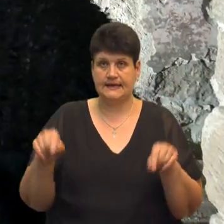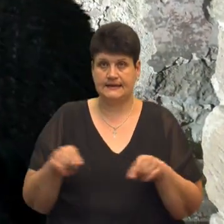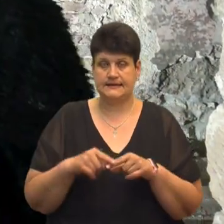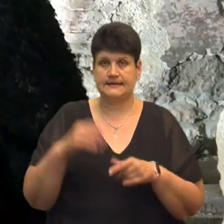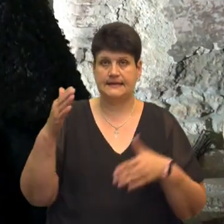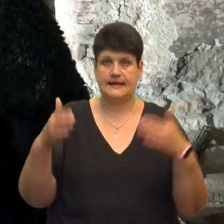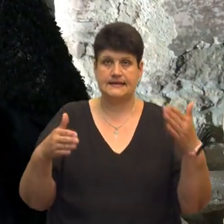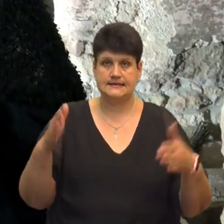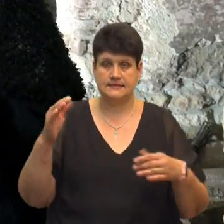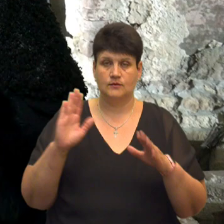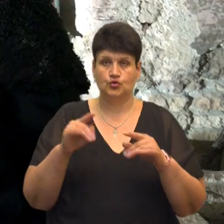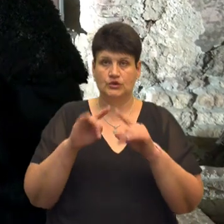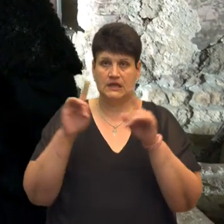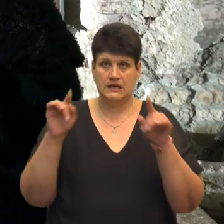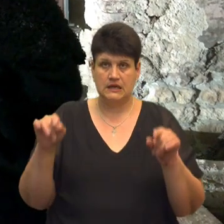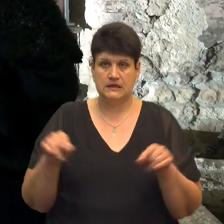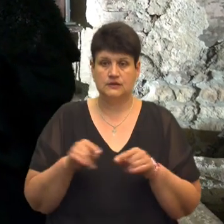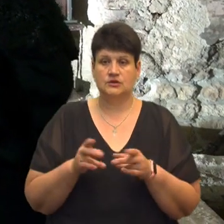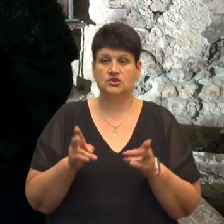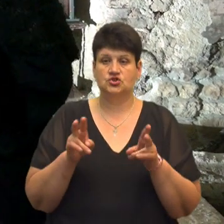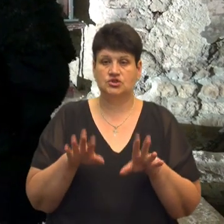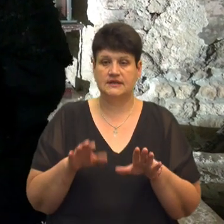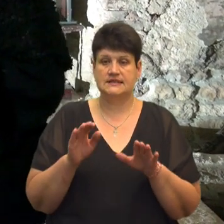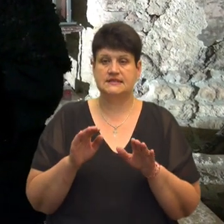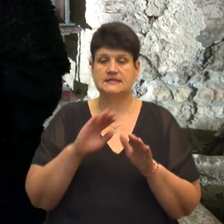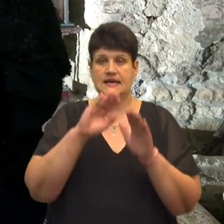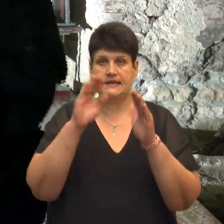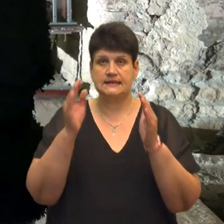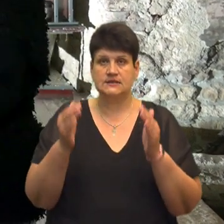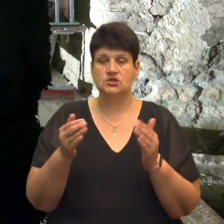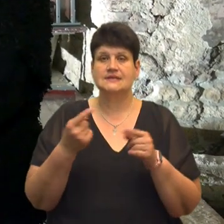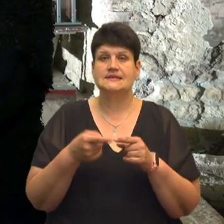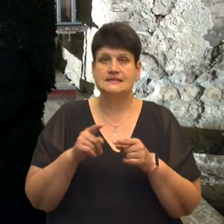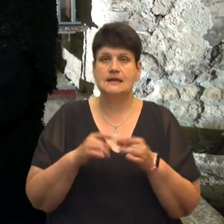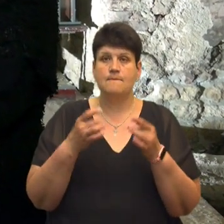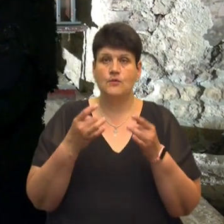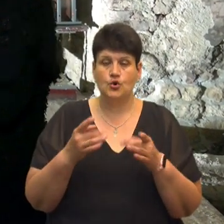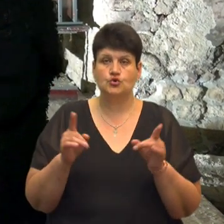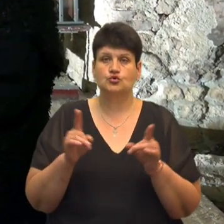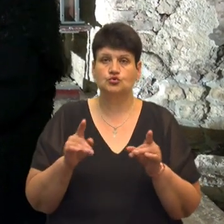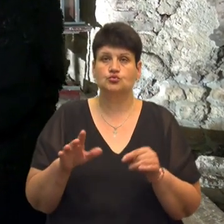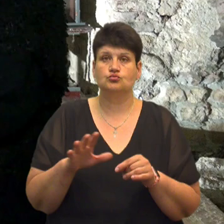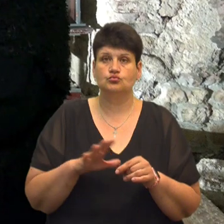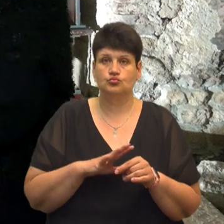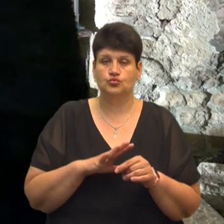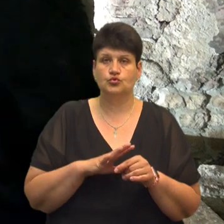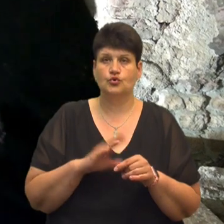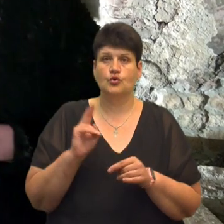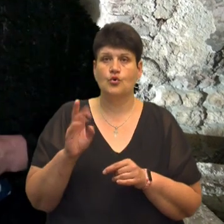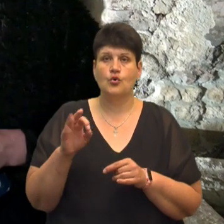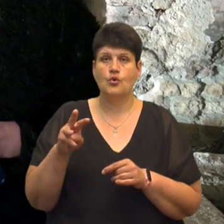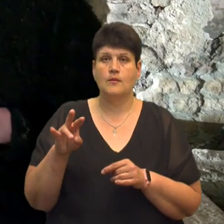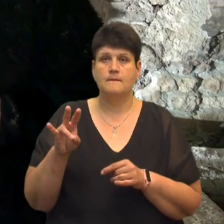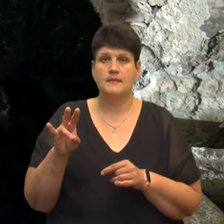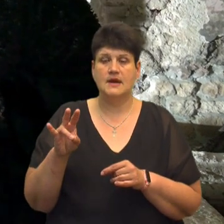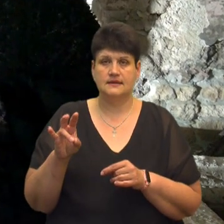картини. Тут, де лишалися експозиційні такі ніші, це просто все, що було з каменів, зі всього. Тобто,